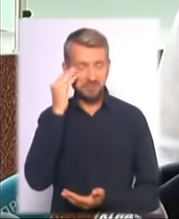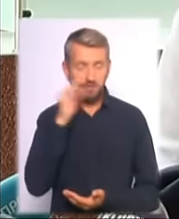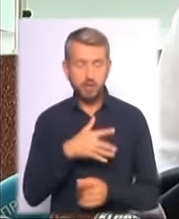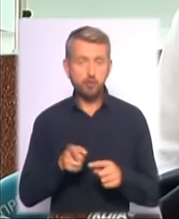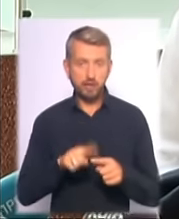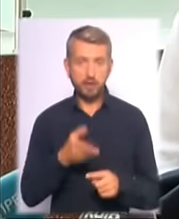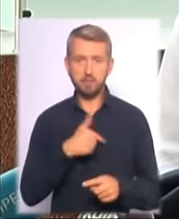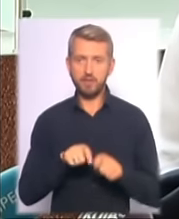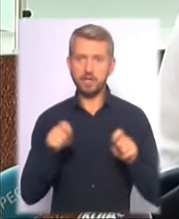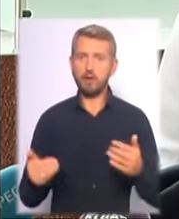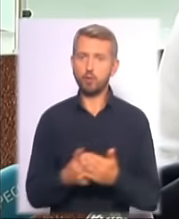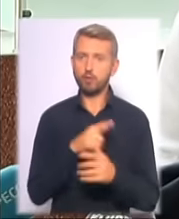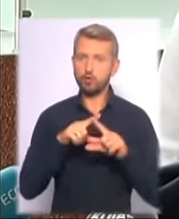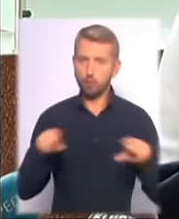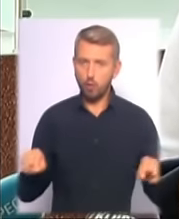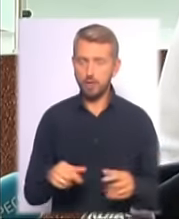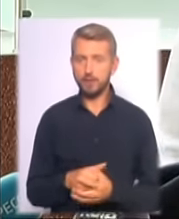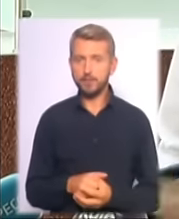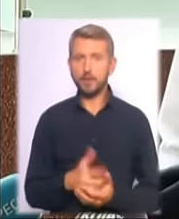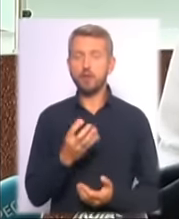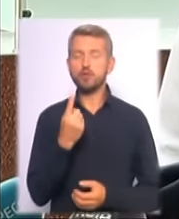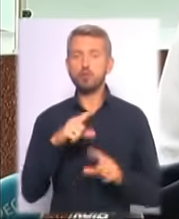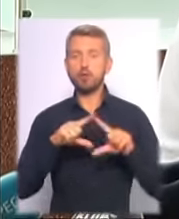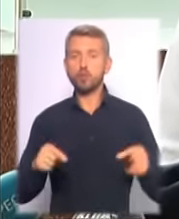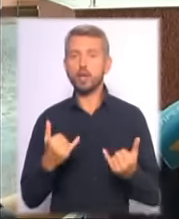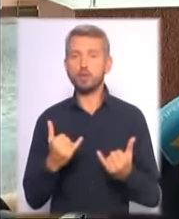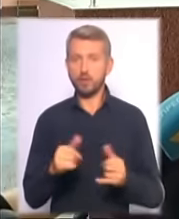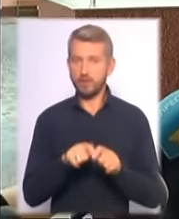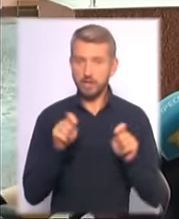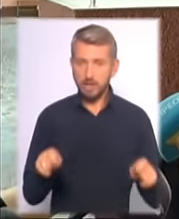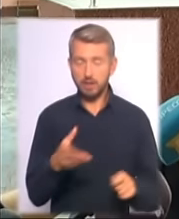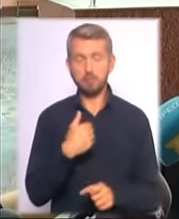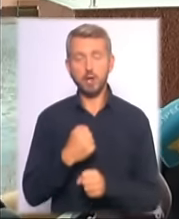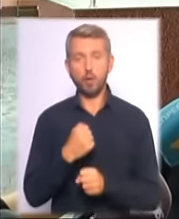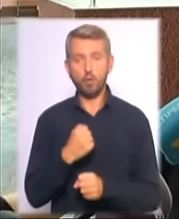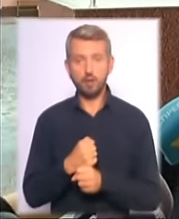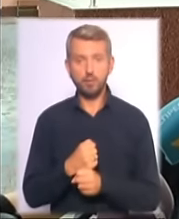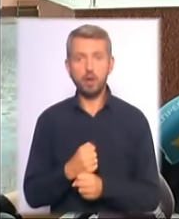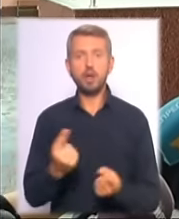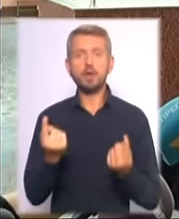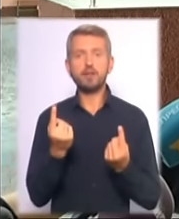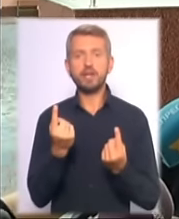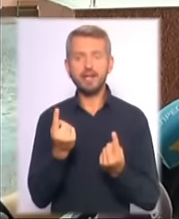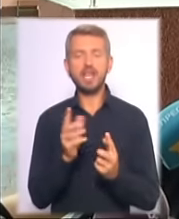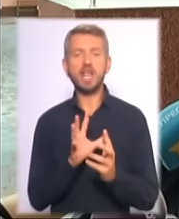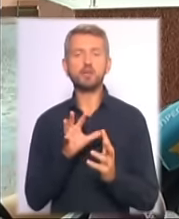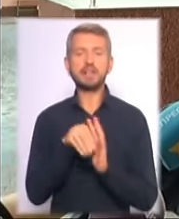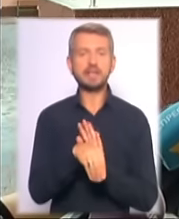відкриваємо нові школи. Ще одна школа сьогодні відкрилась. Ми робимо великі інвестиції. І